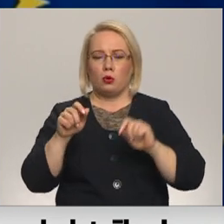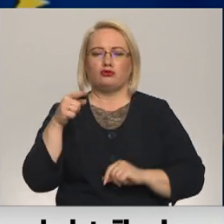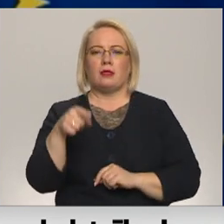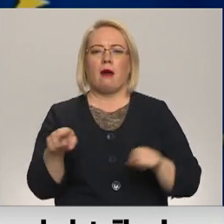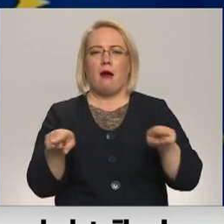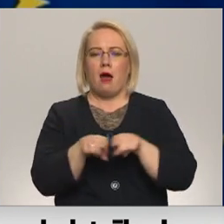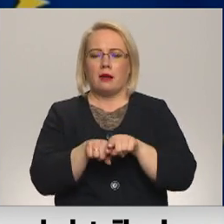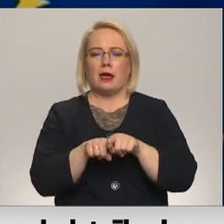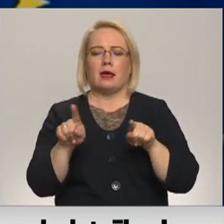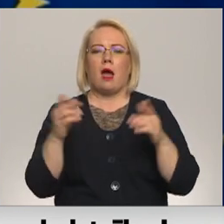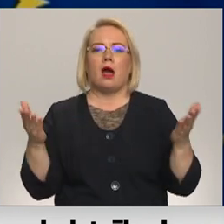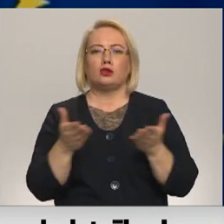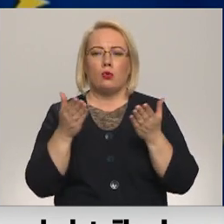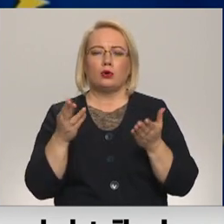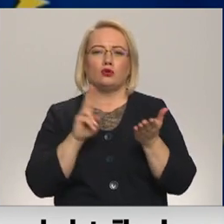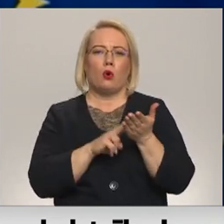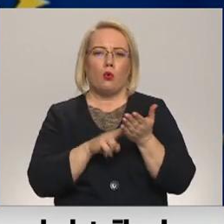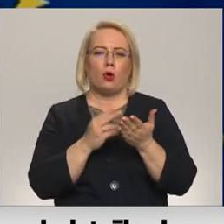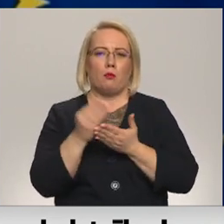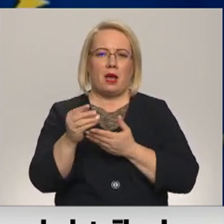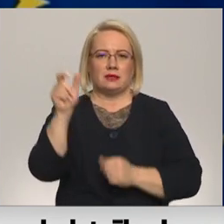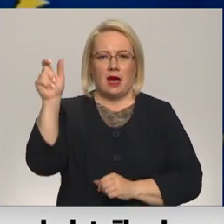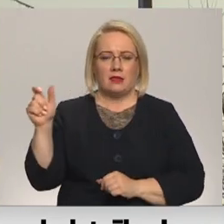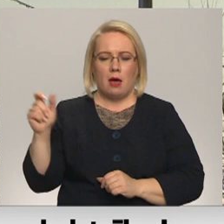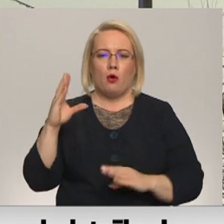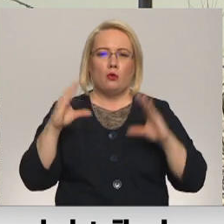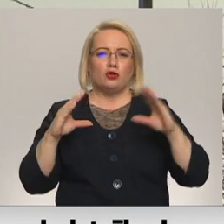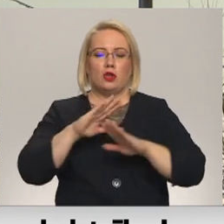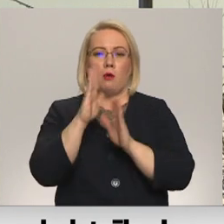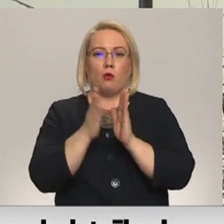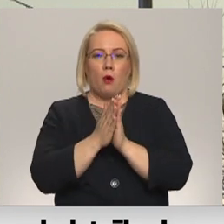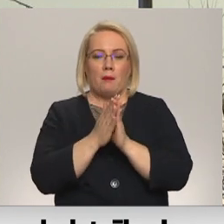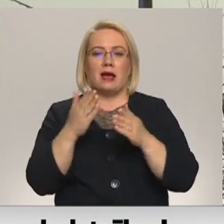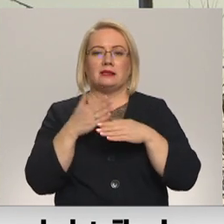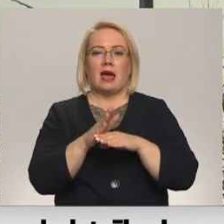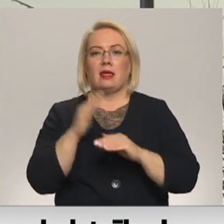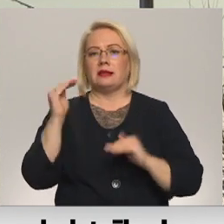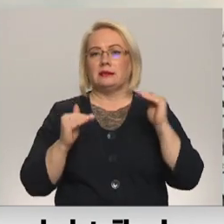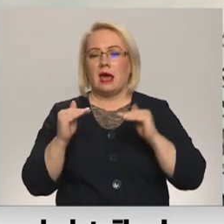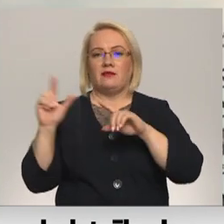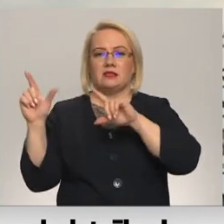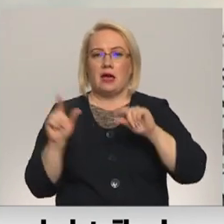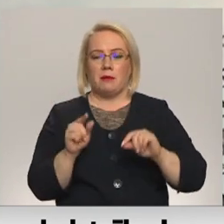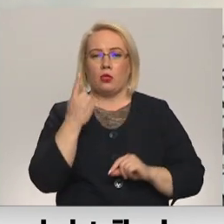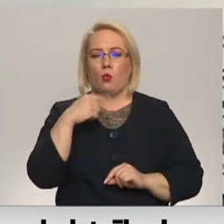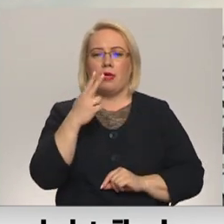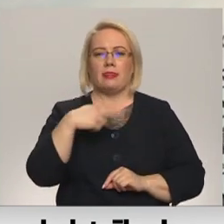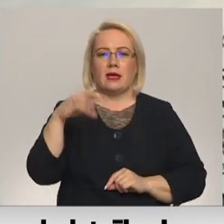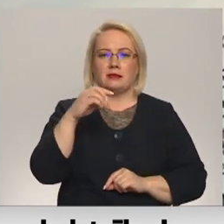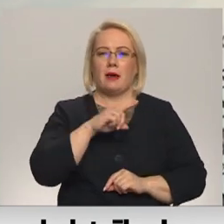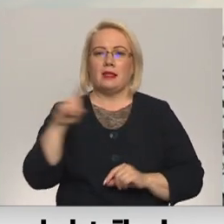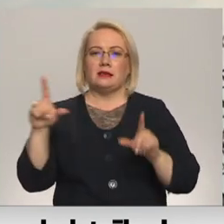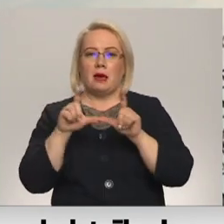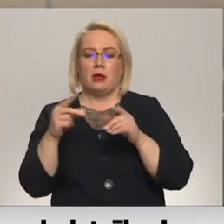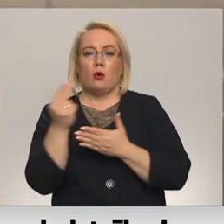atsloks nodokļu maksātājumu un budžetam kopumā. Sadalas tarifs būs samazināts no decembra līdz aprīli. Tas nozīmē,